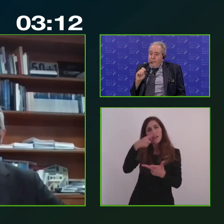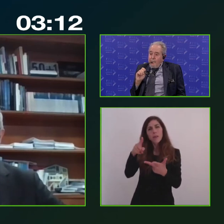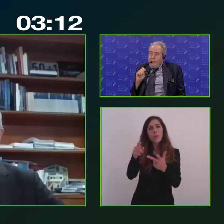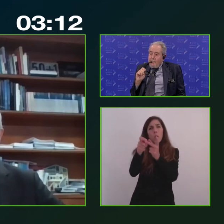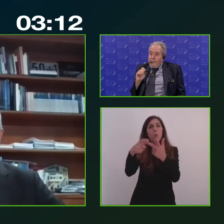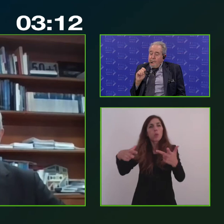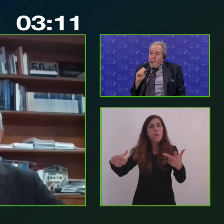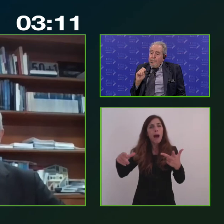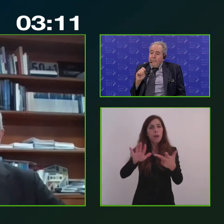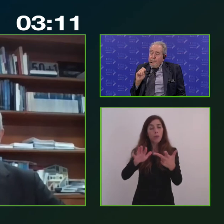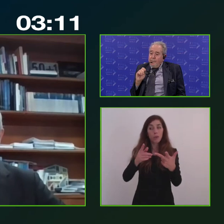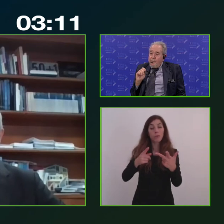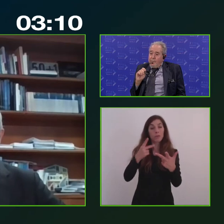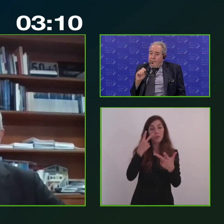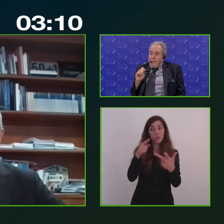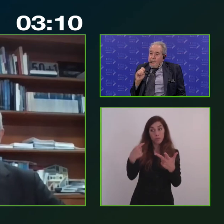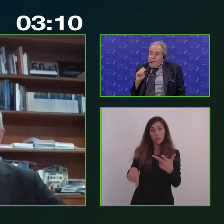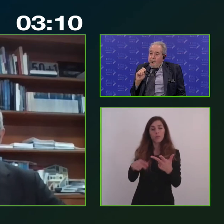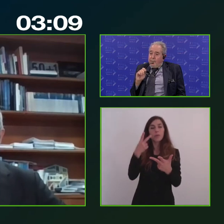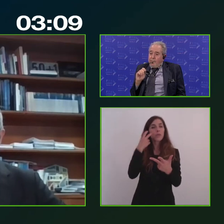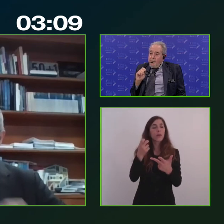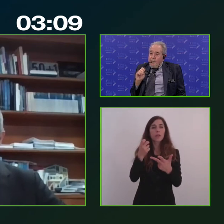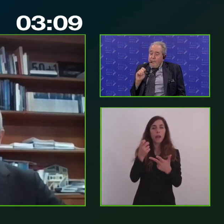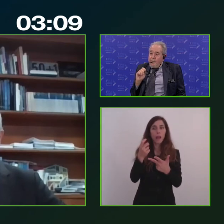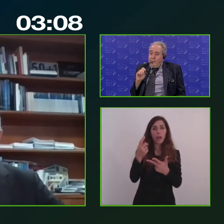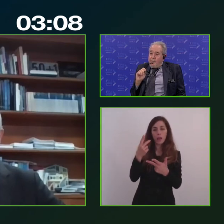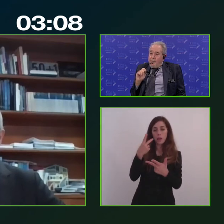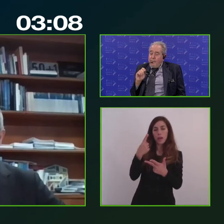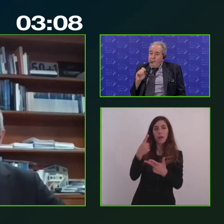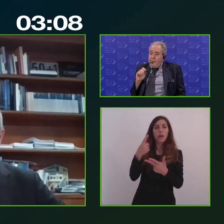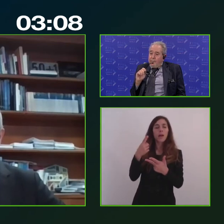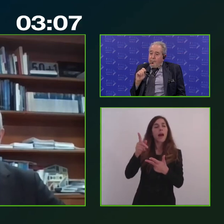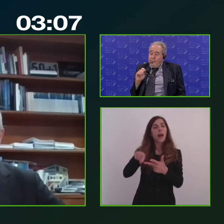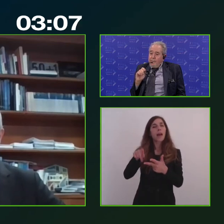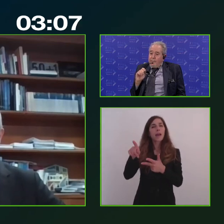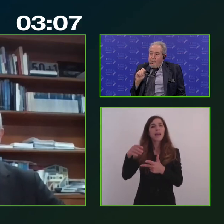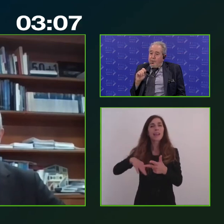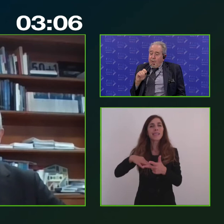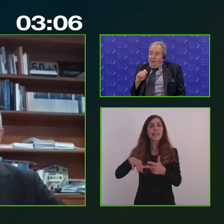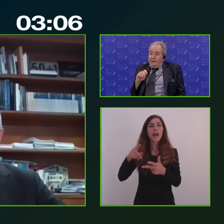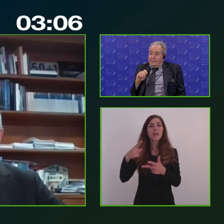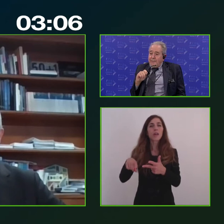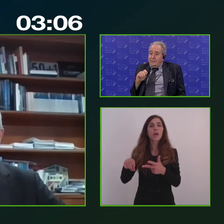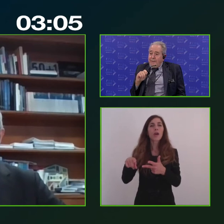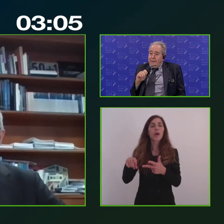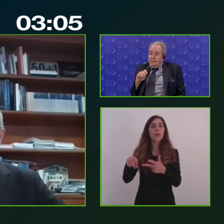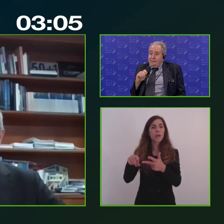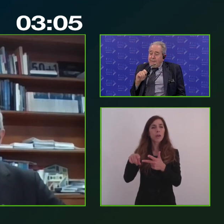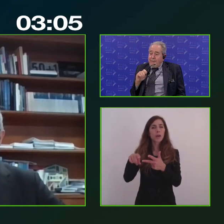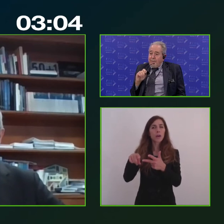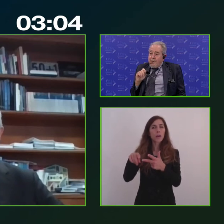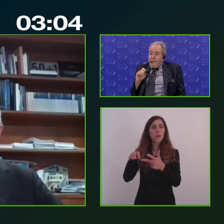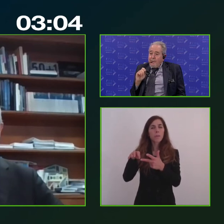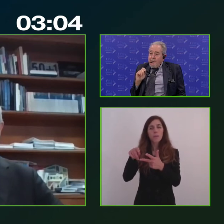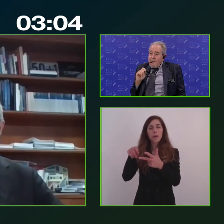direttamente interessati con il PONmetro, a cui dedicheremo un altro appuntamento nei prossimi giorni. Sono